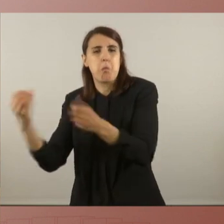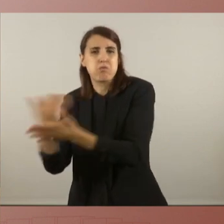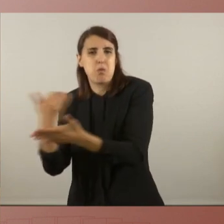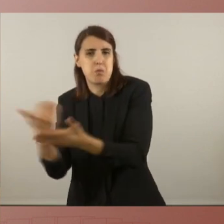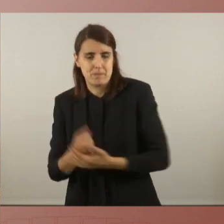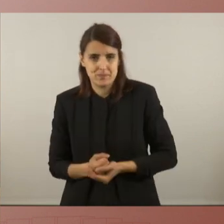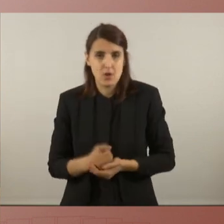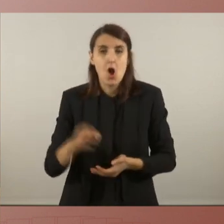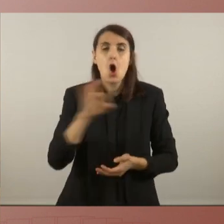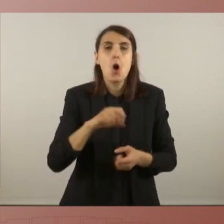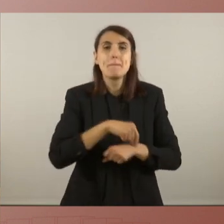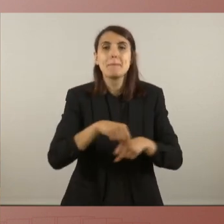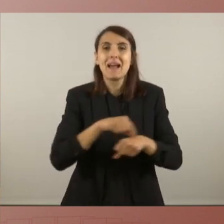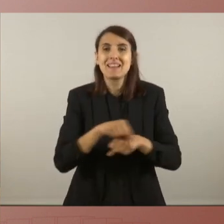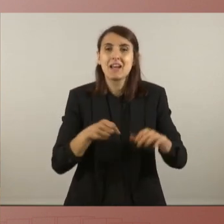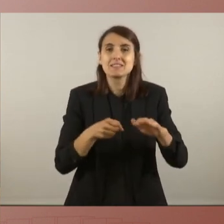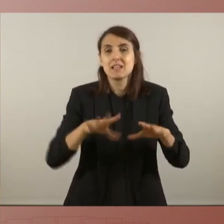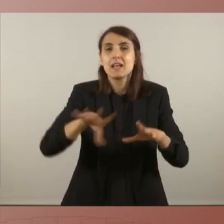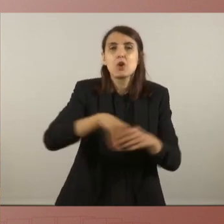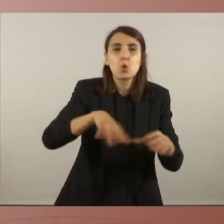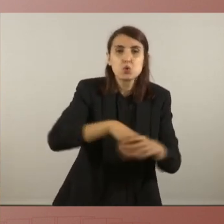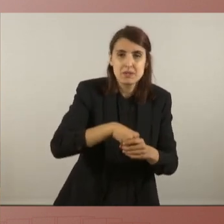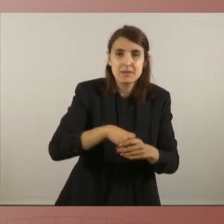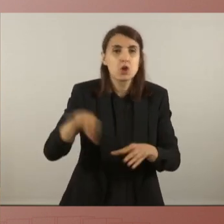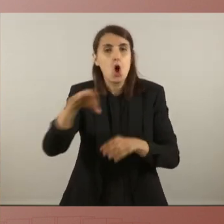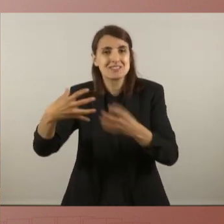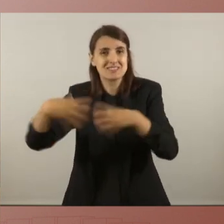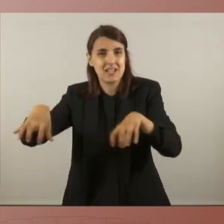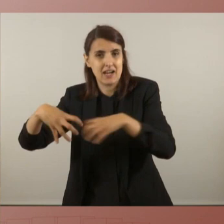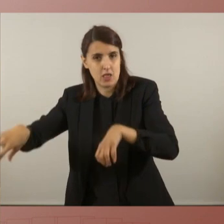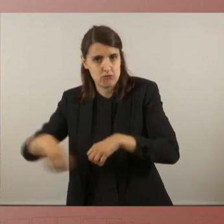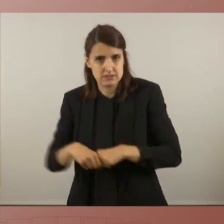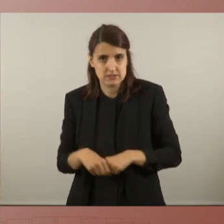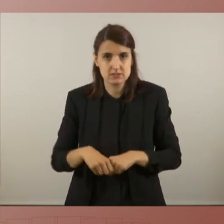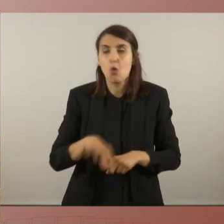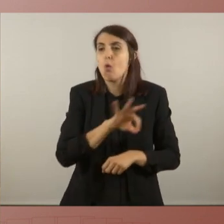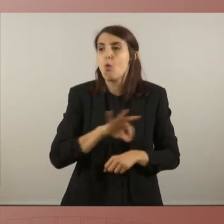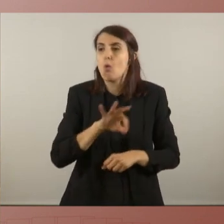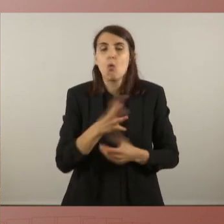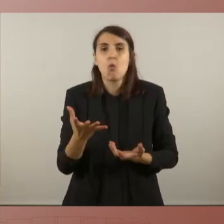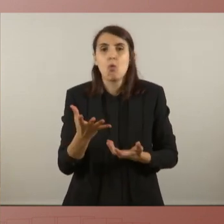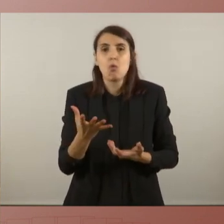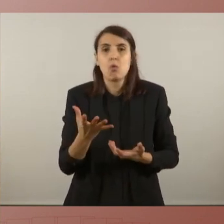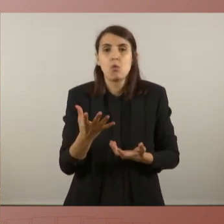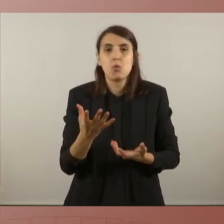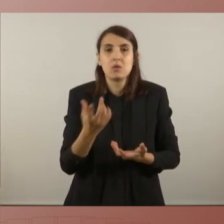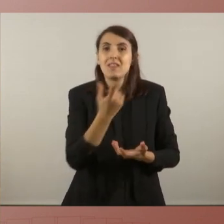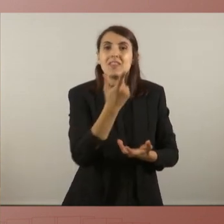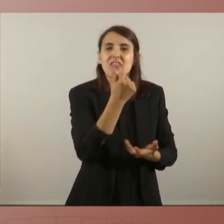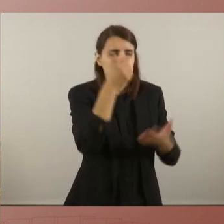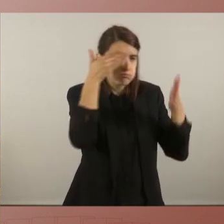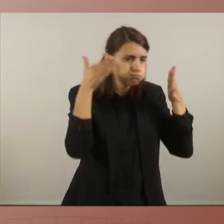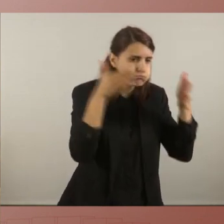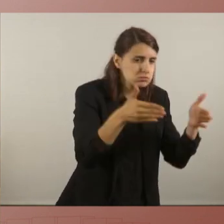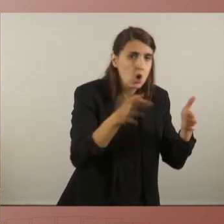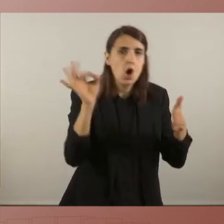inclusives o les fem segregadores ni és el mateix posar el centre el capital que posar-hi totes les